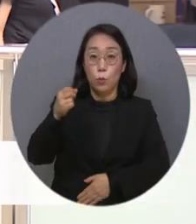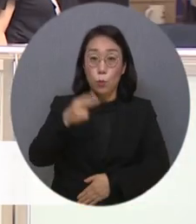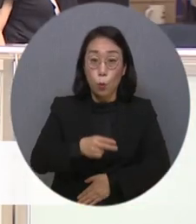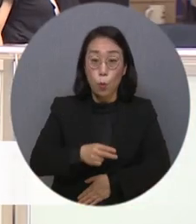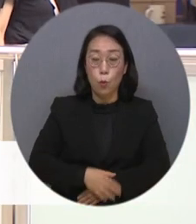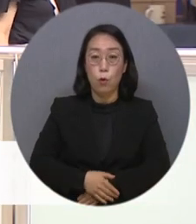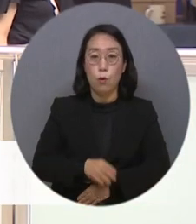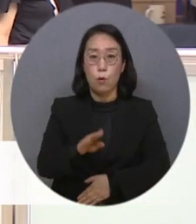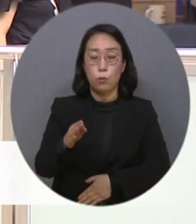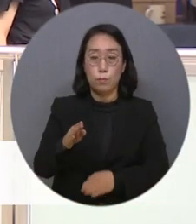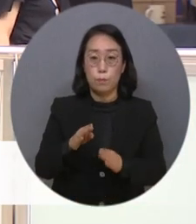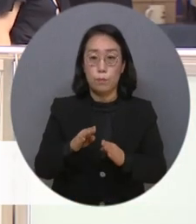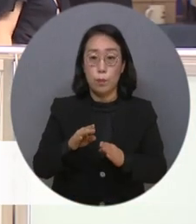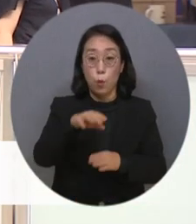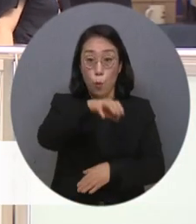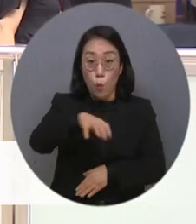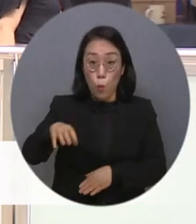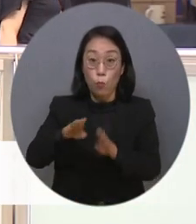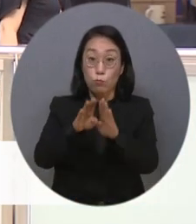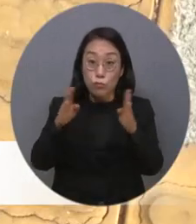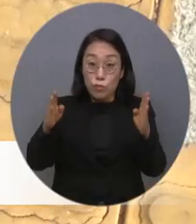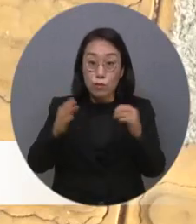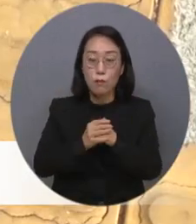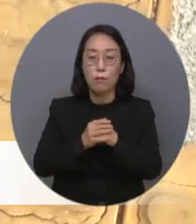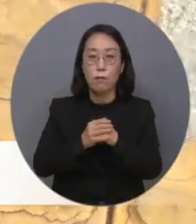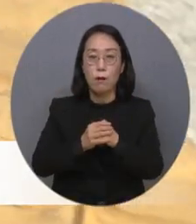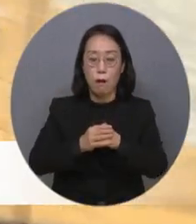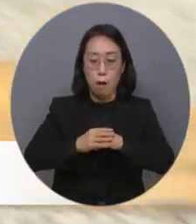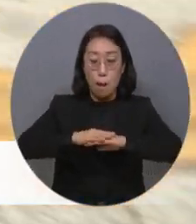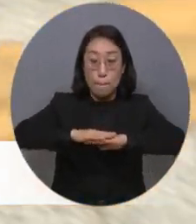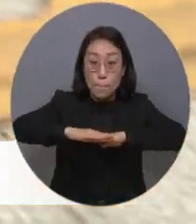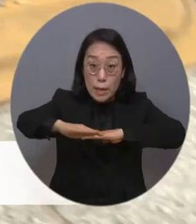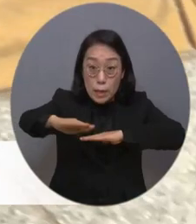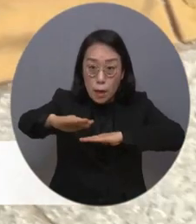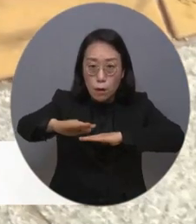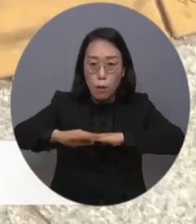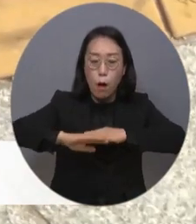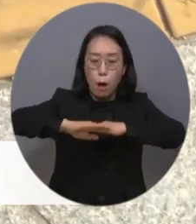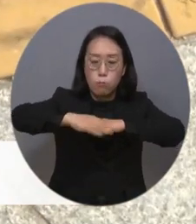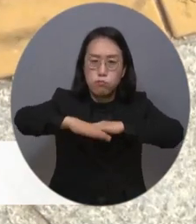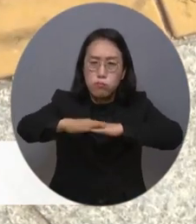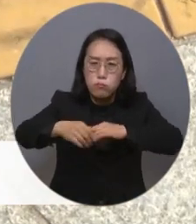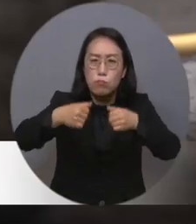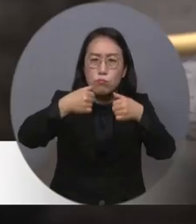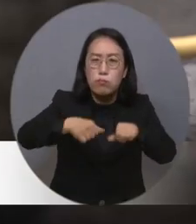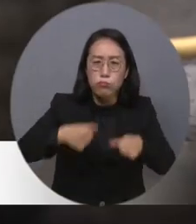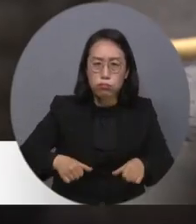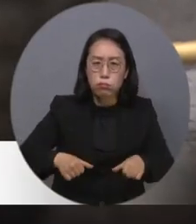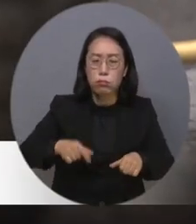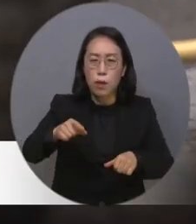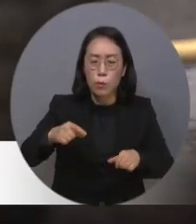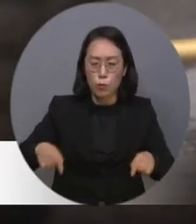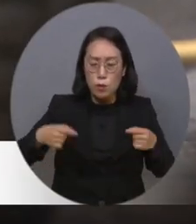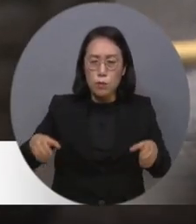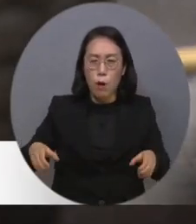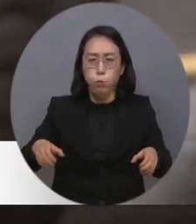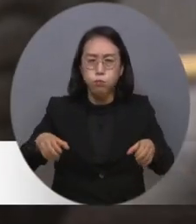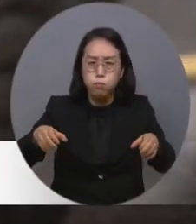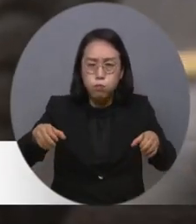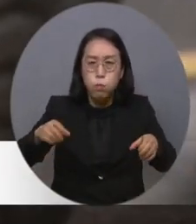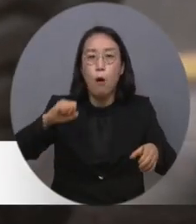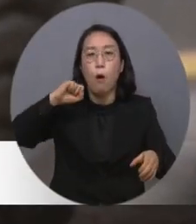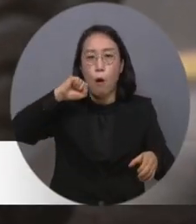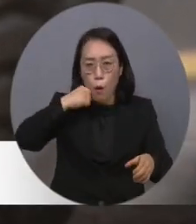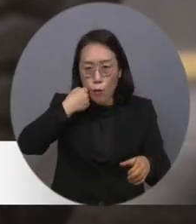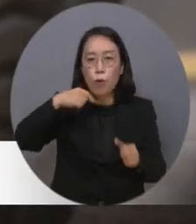주출입구 접근노 131개 중 6개는 보도블록 파손, 경사로 미설치 등으로 휠체어 이동이 어려운 것으로